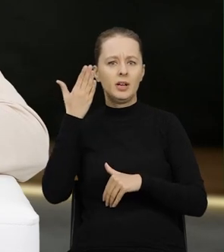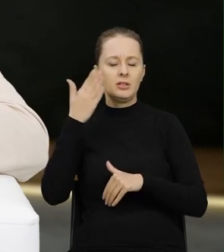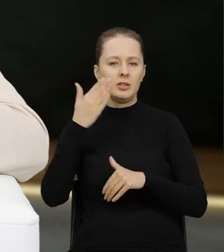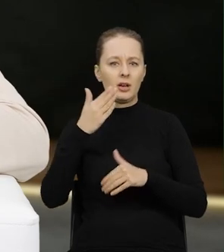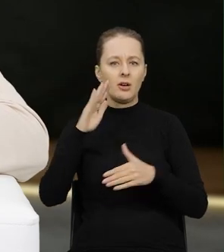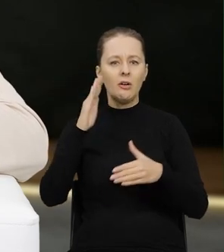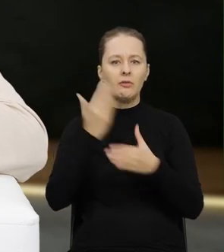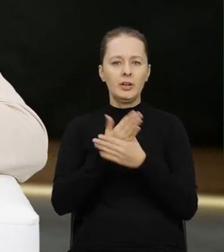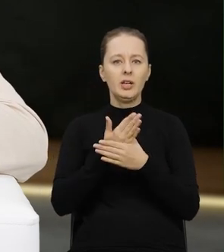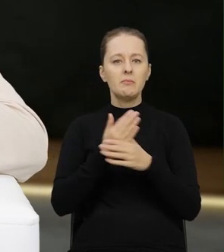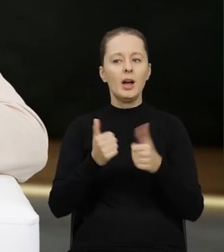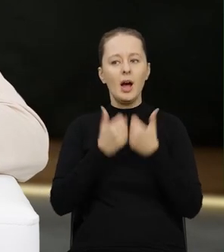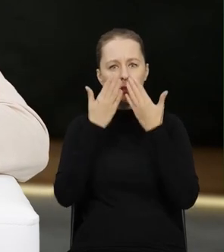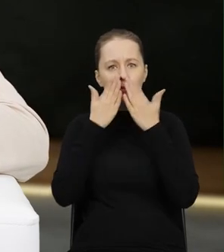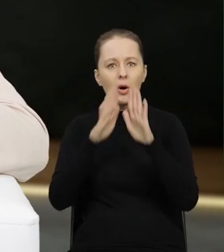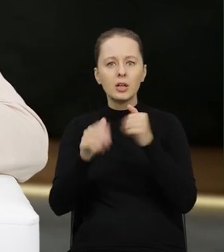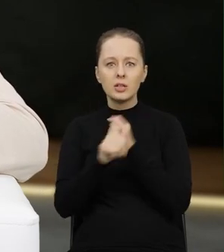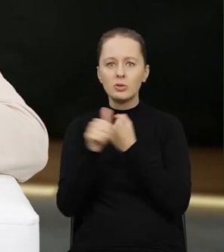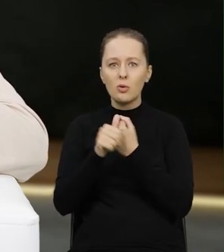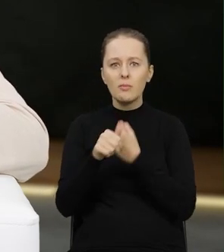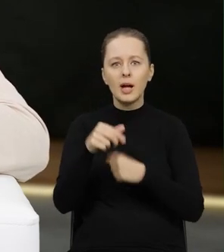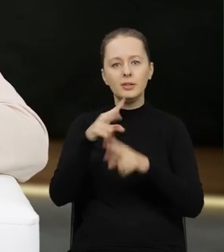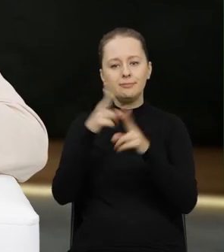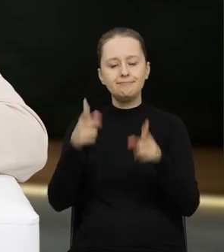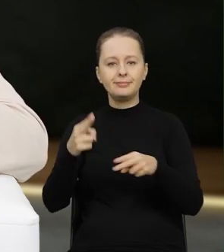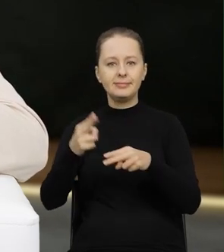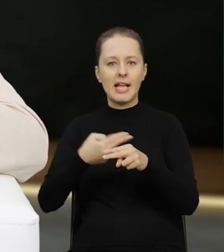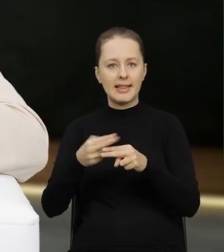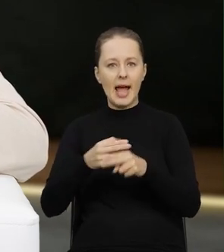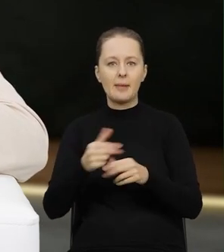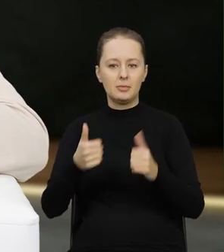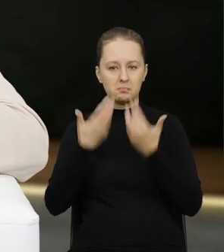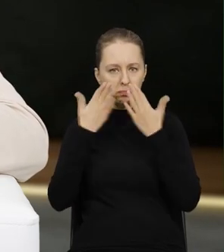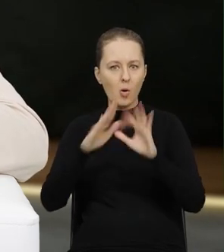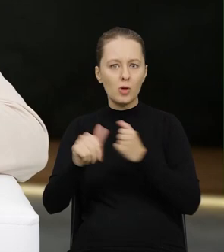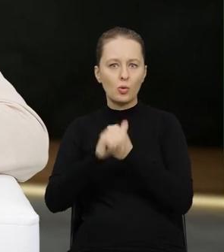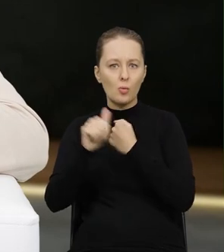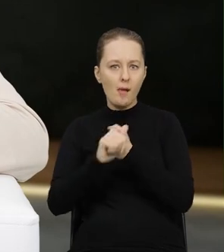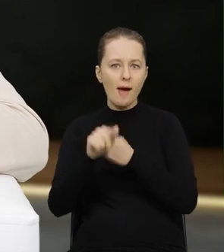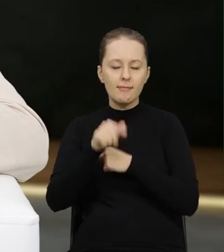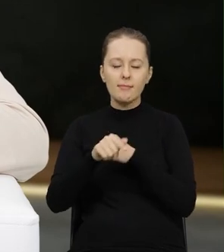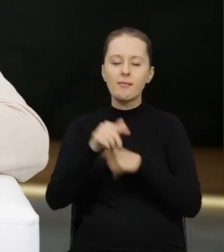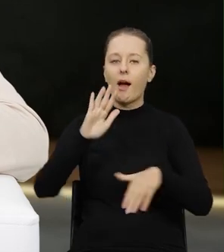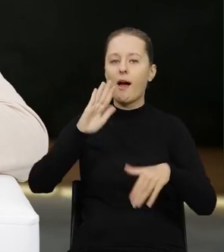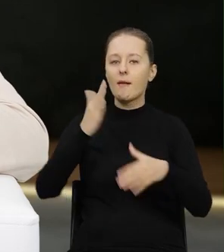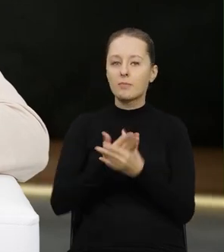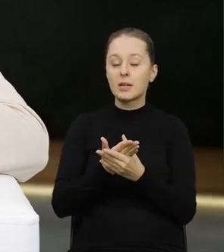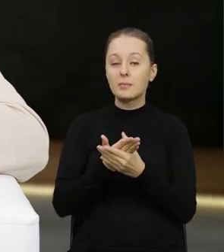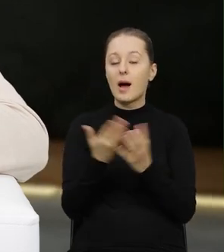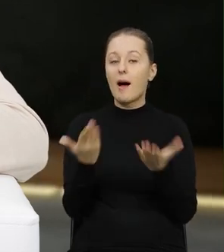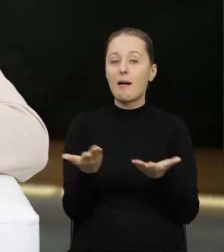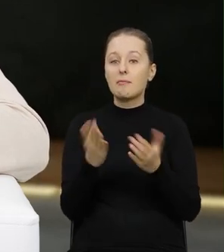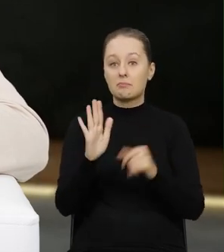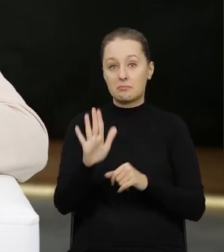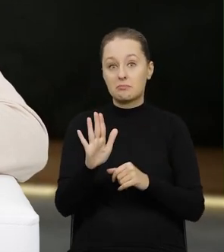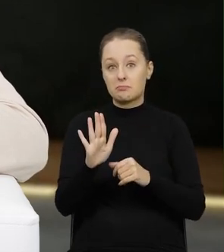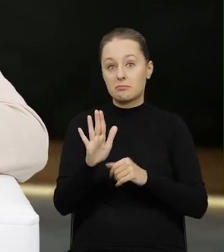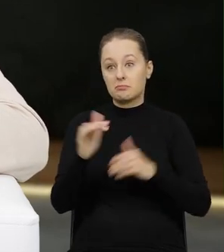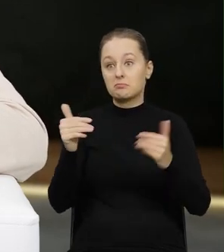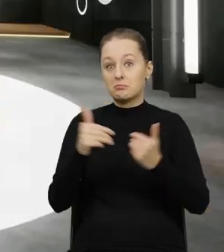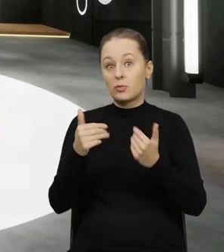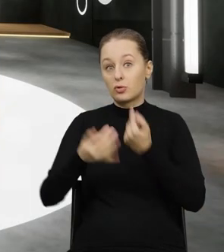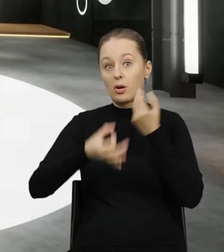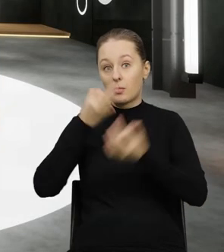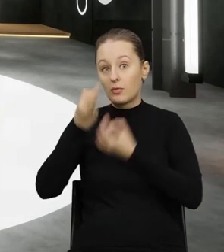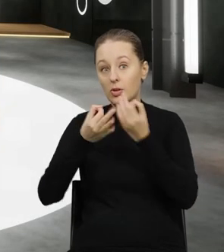przedsiębiorcę do przedstawienia dodatkowych dokumentów w określonym terminie i ten przedsiębiorca no tutaj ma jakby